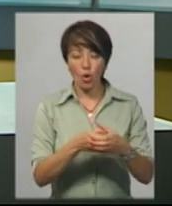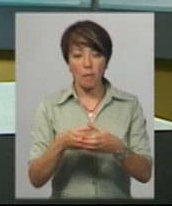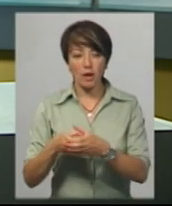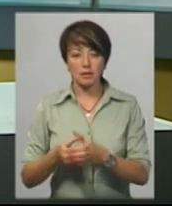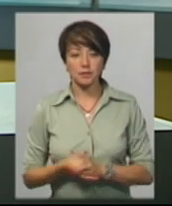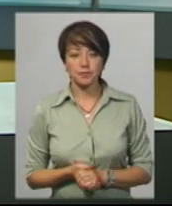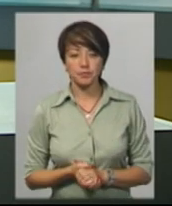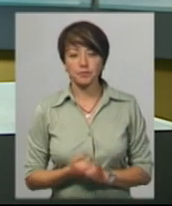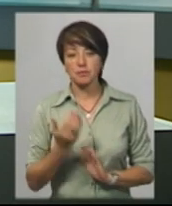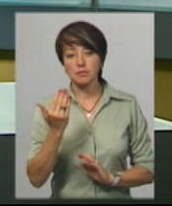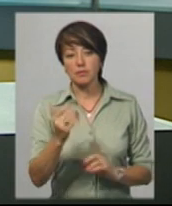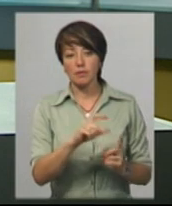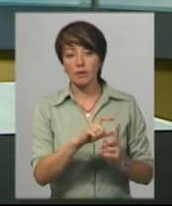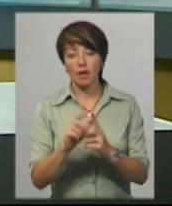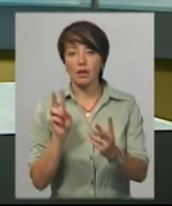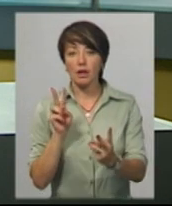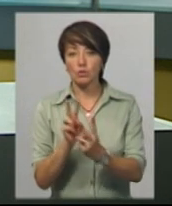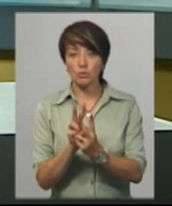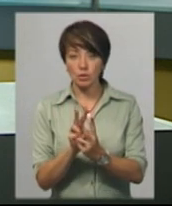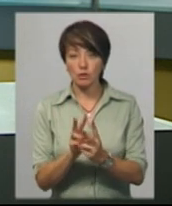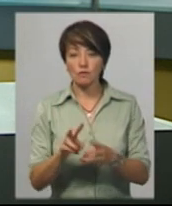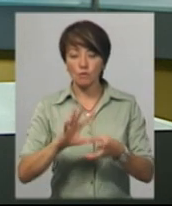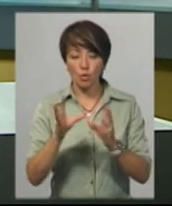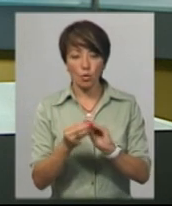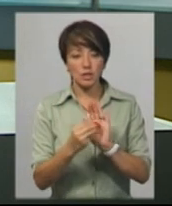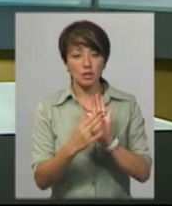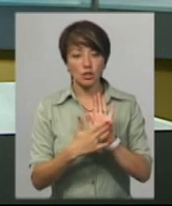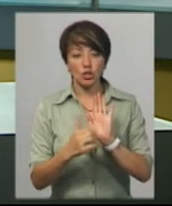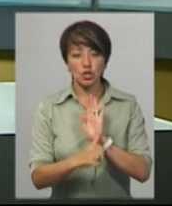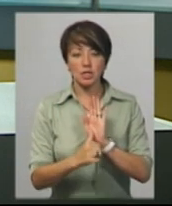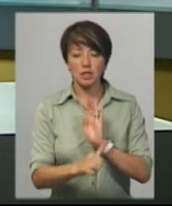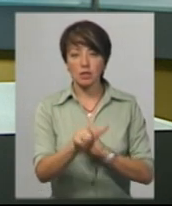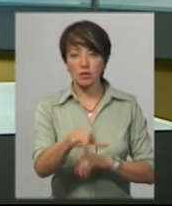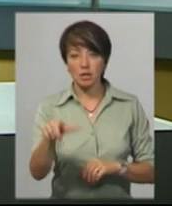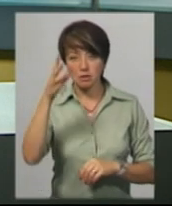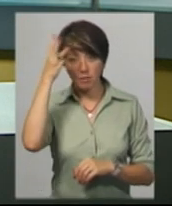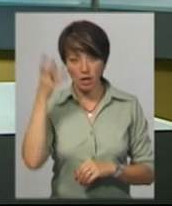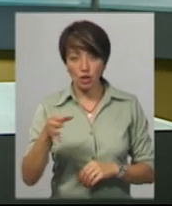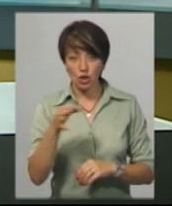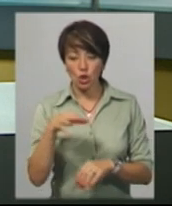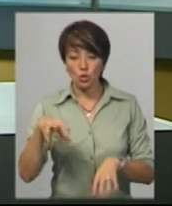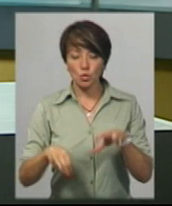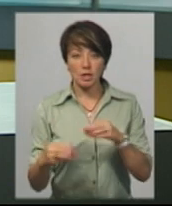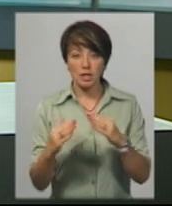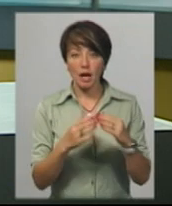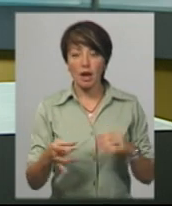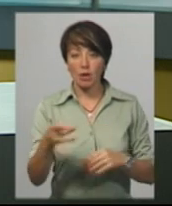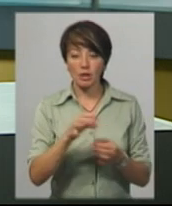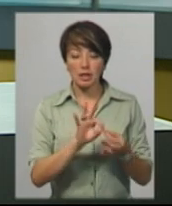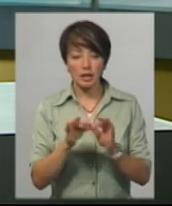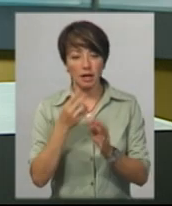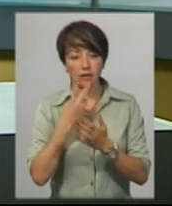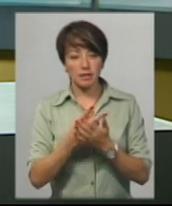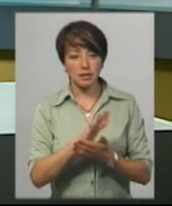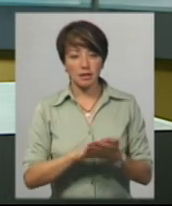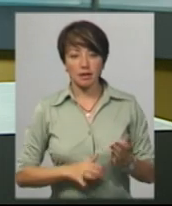Умельченко. За її словами, на зустріч усього зареєстрували 60 учасників з Хмельниччини та сусідніх регіонів. Деталі дивіться у